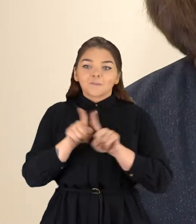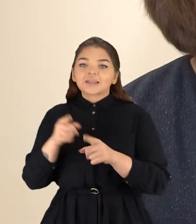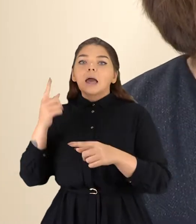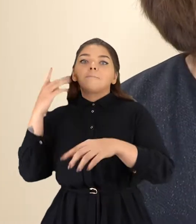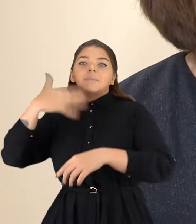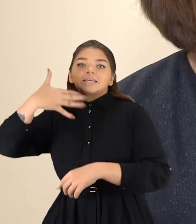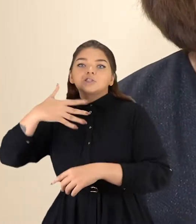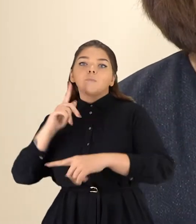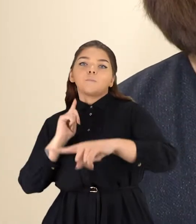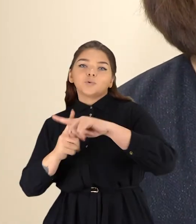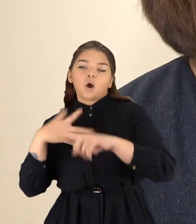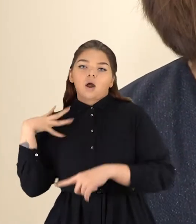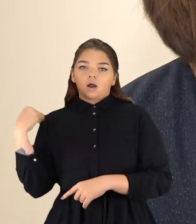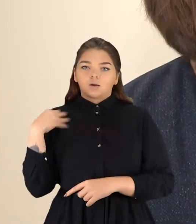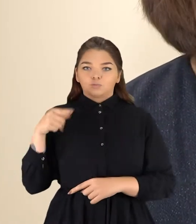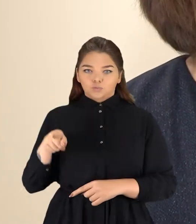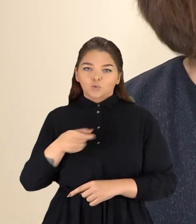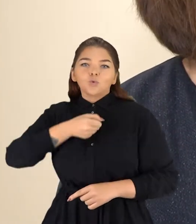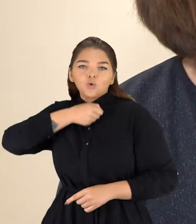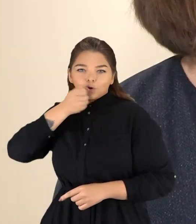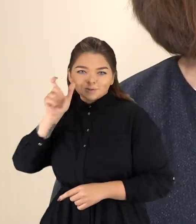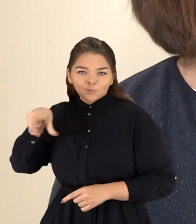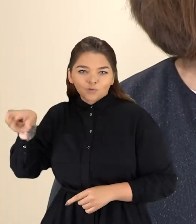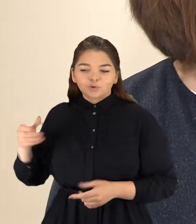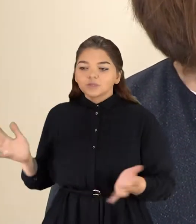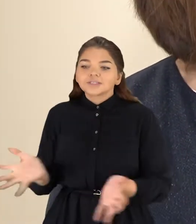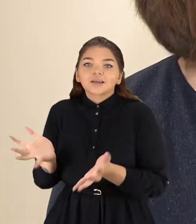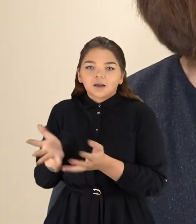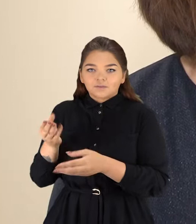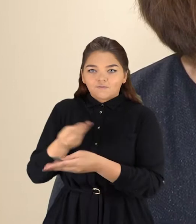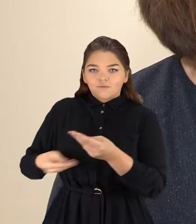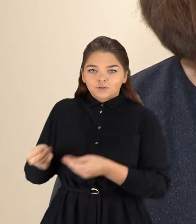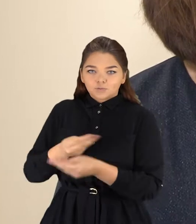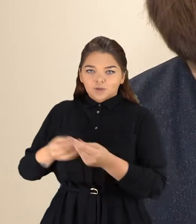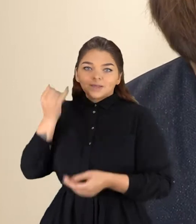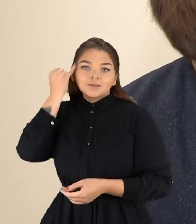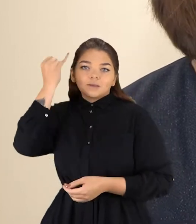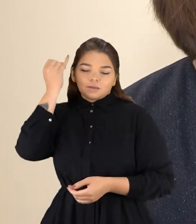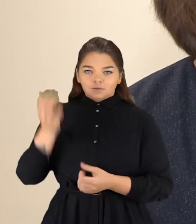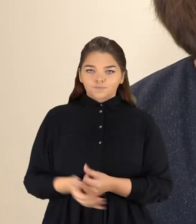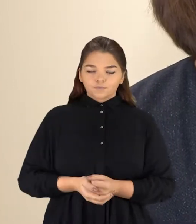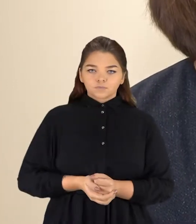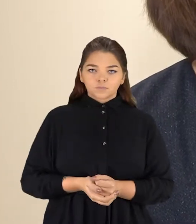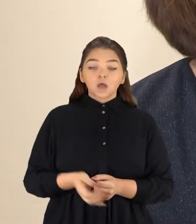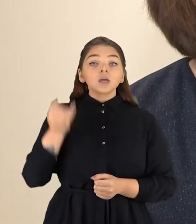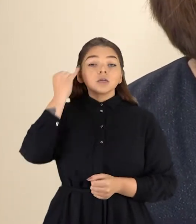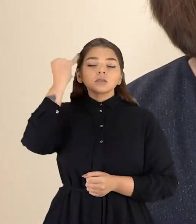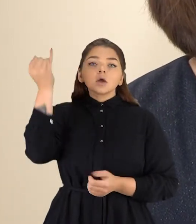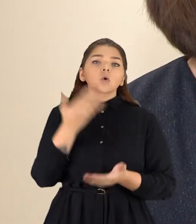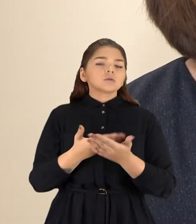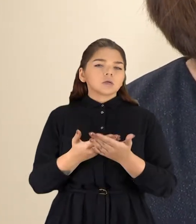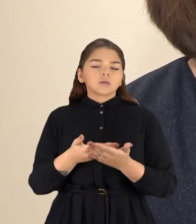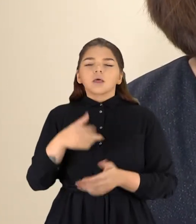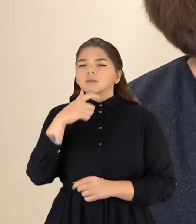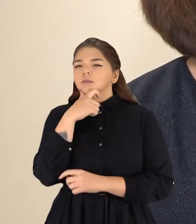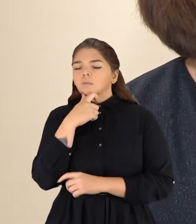vyresnio amžiaus žmonių skatinimas. Ta idėja gimė stebint